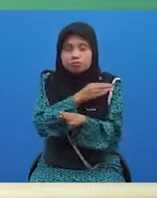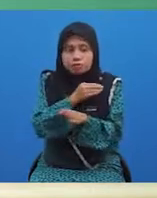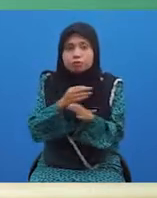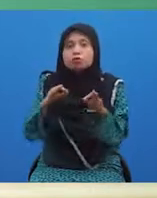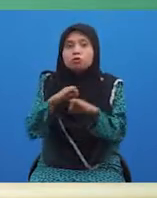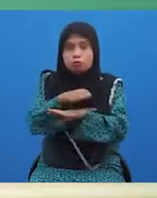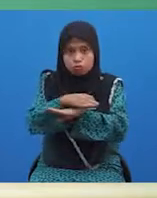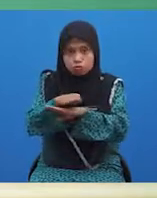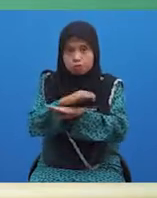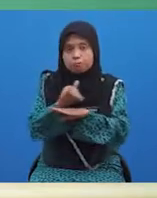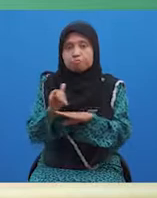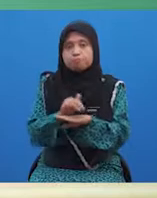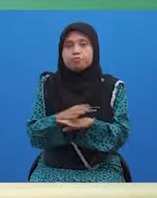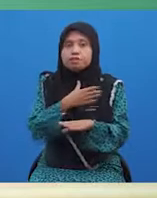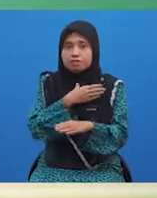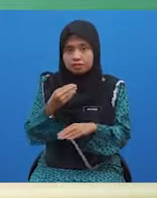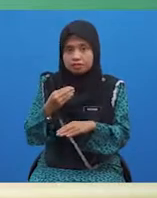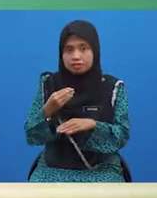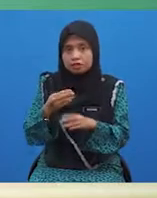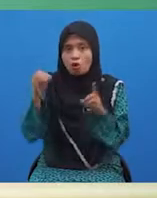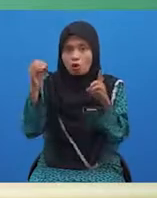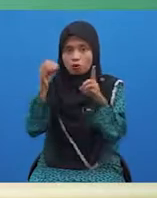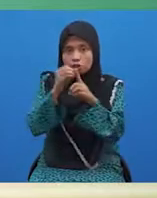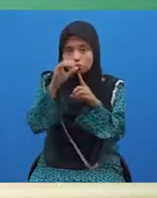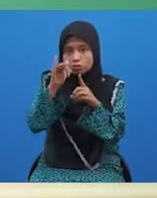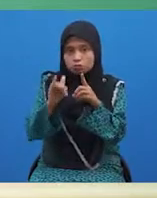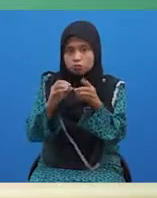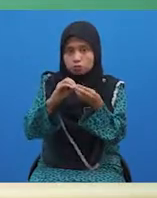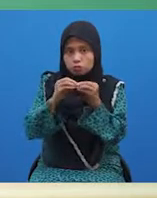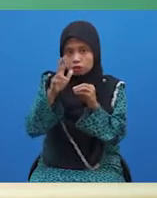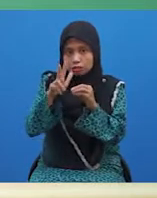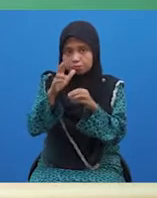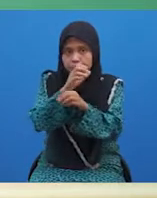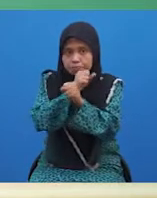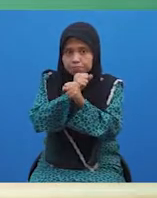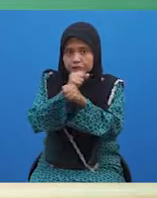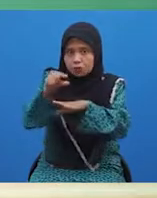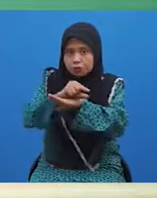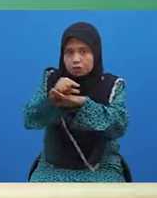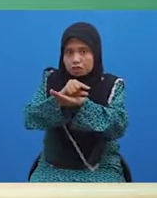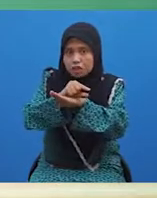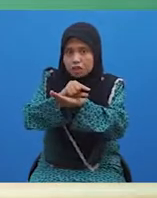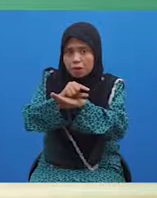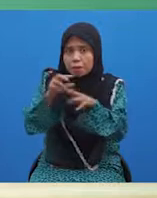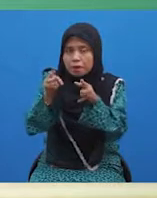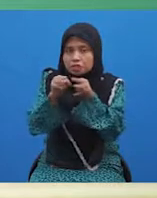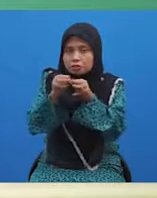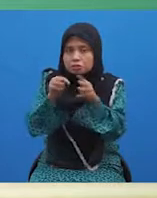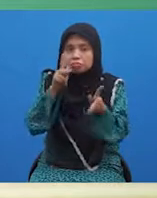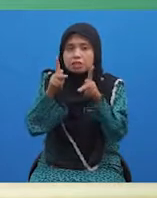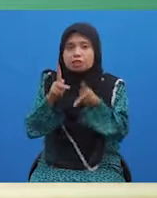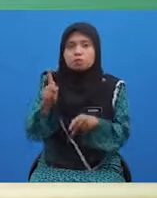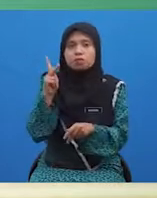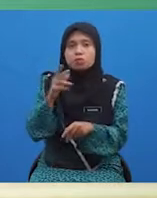fungsinya. Dan objektif yang ketiga, pelajar dapat menggunakan pelbagai kata